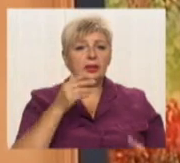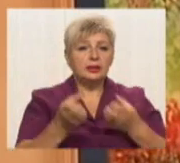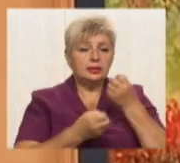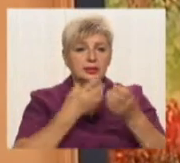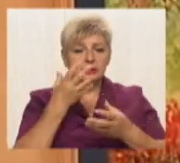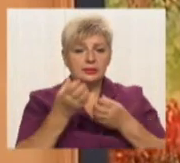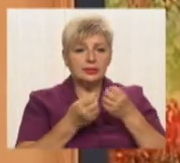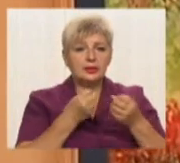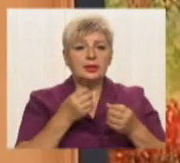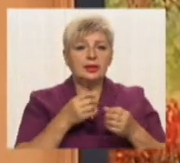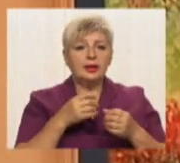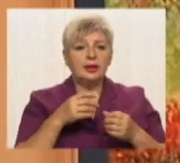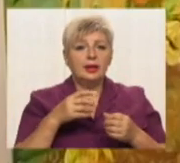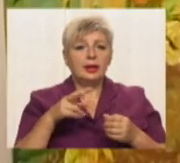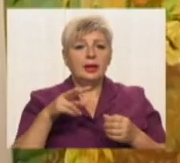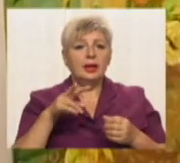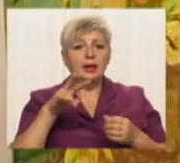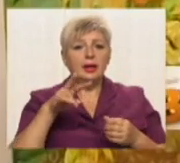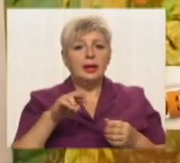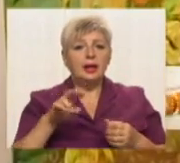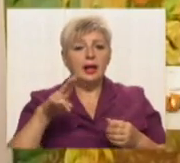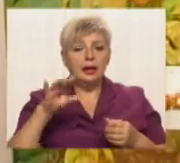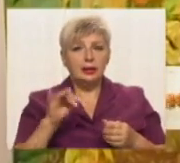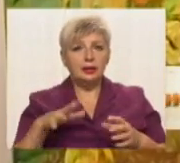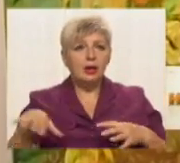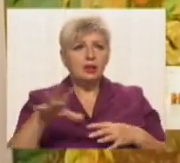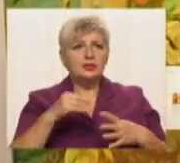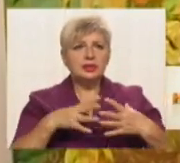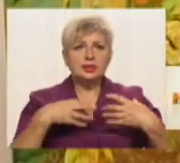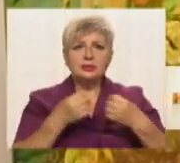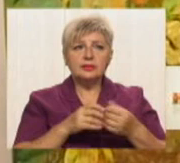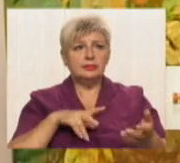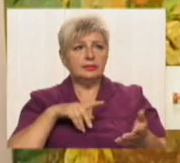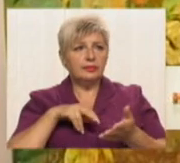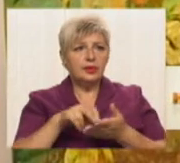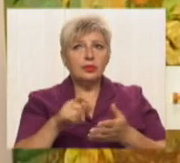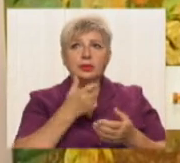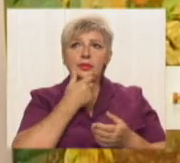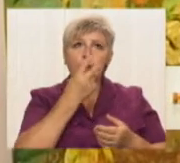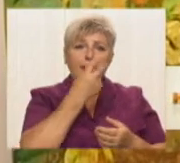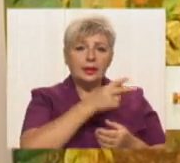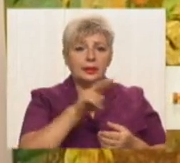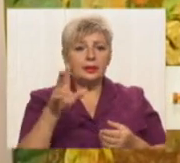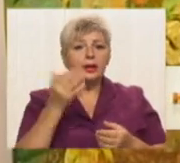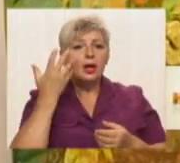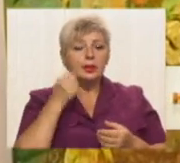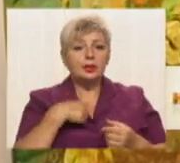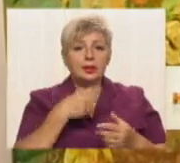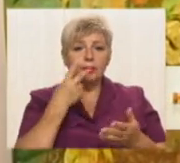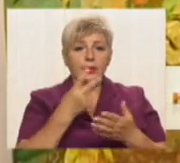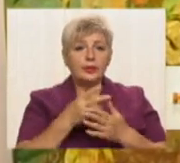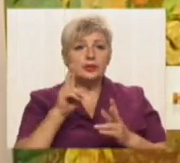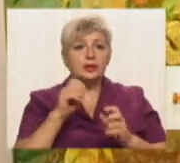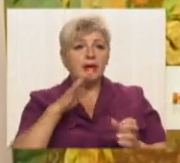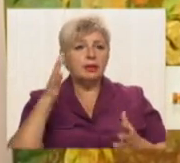ліани в Японії, всі родинами ходять до цих парків, споглядають повсякдень на життя. Коли я побачила, вітер